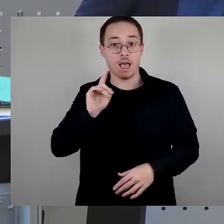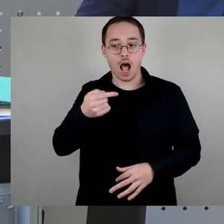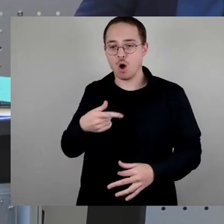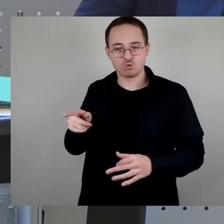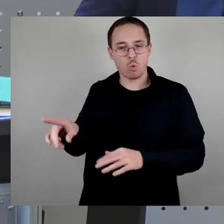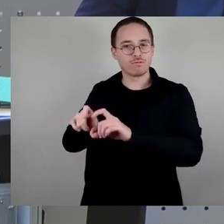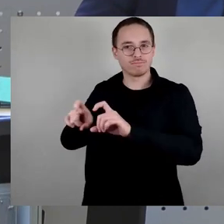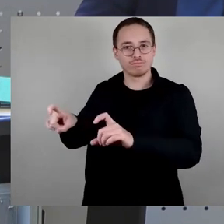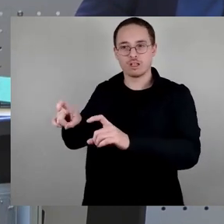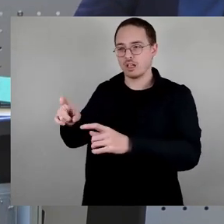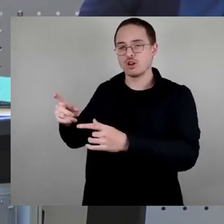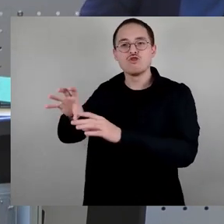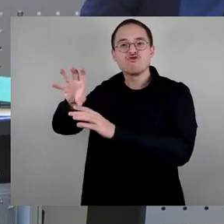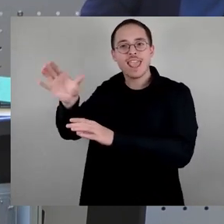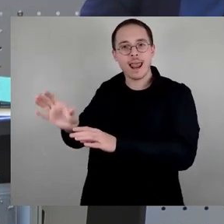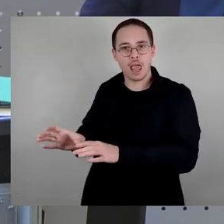keinen Gedenkort zu haben.